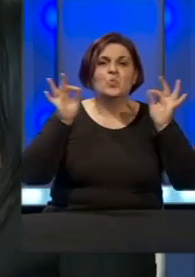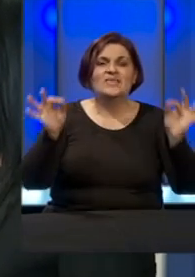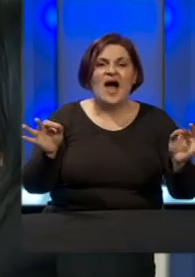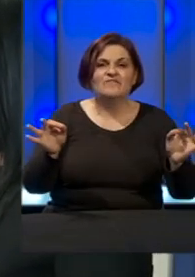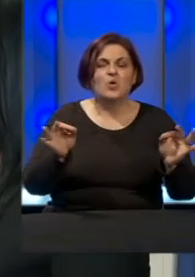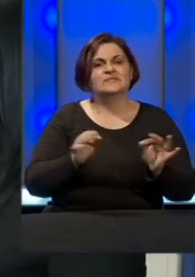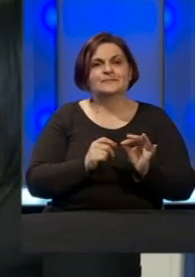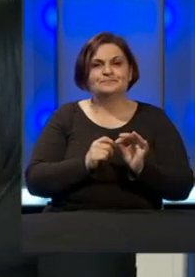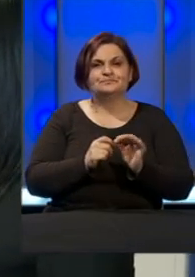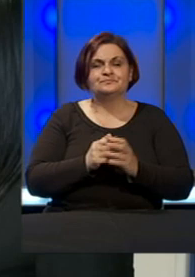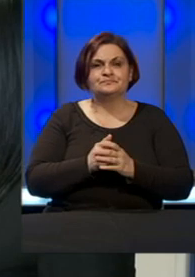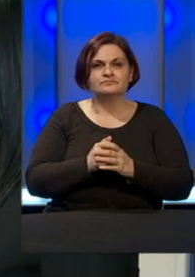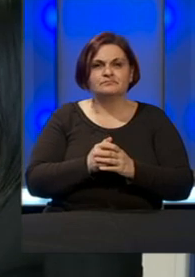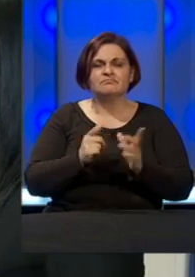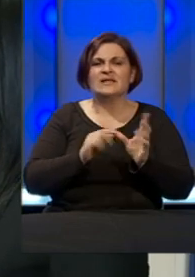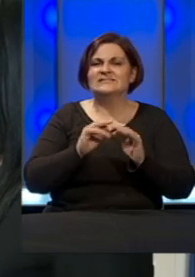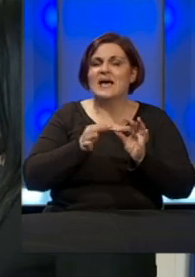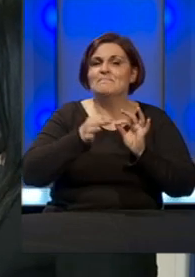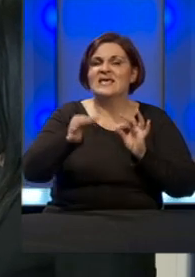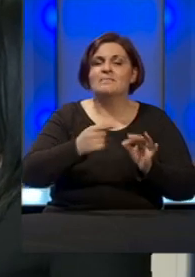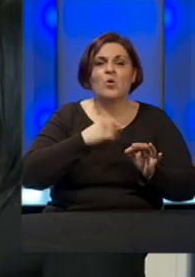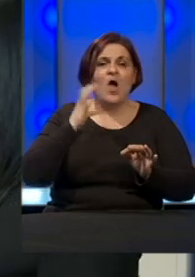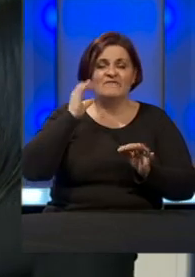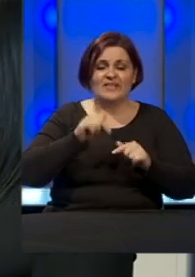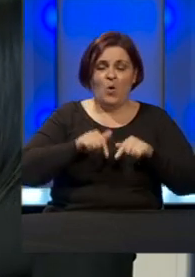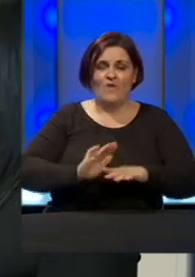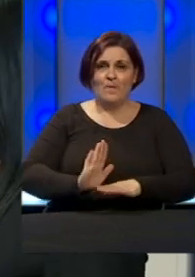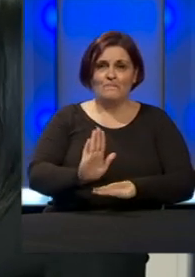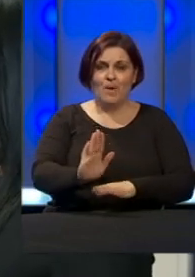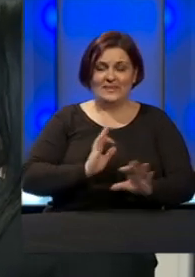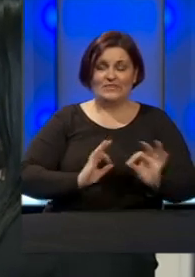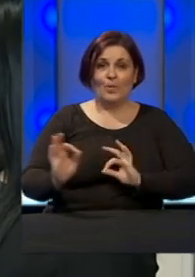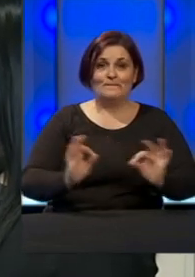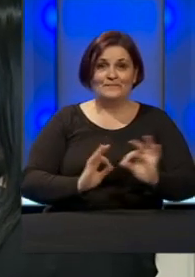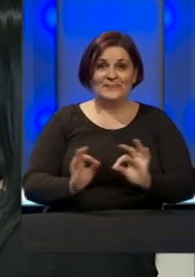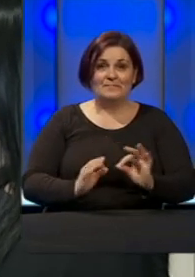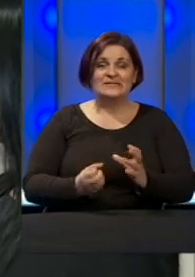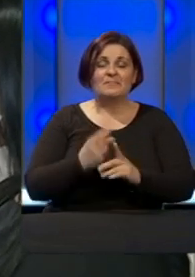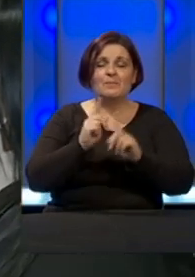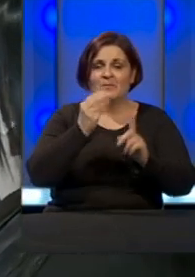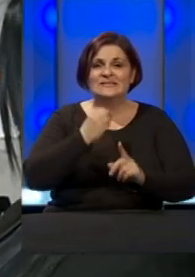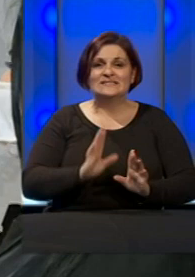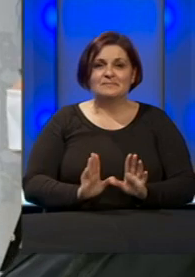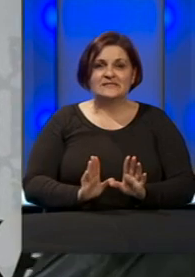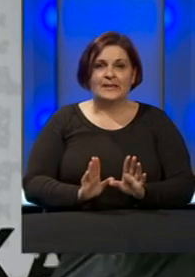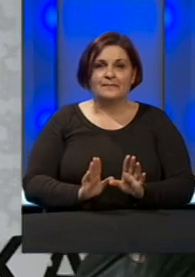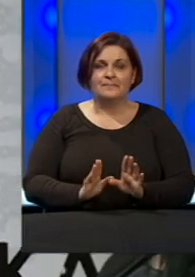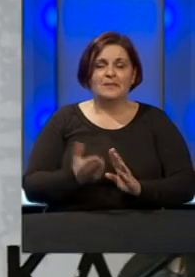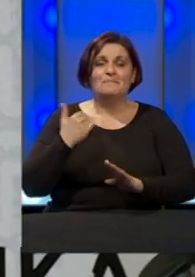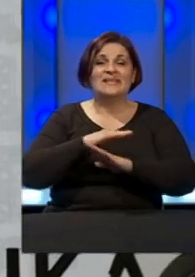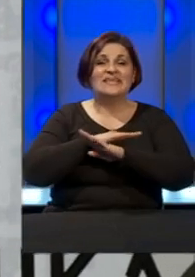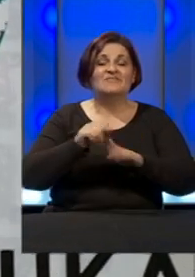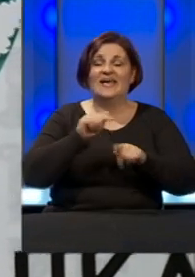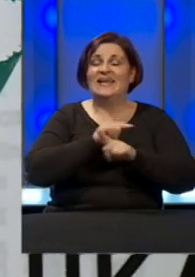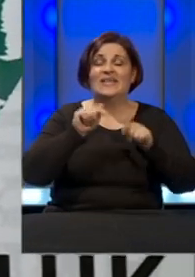mjerama koje vlada bar u ovom momentu priprema za privredu Republike Srpske. Prije svega